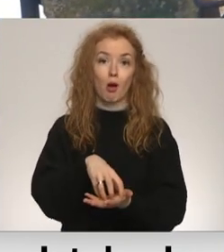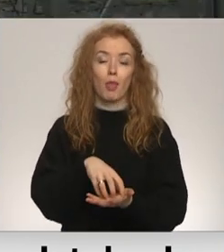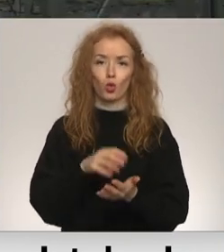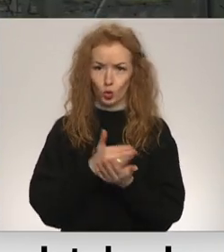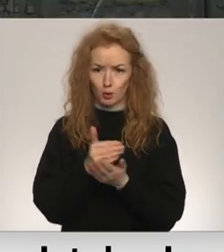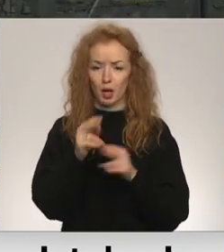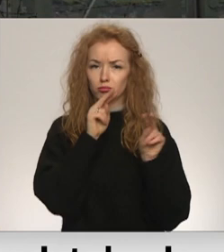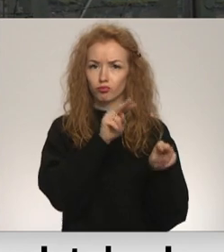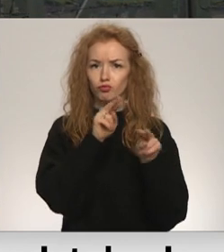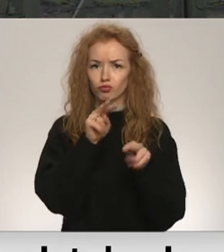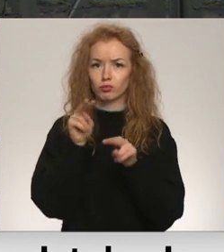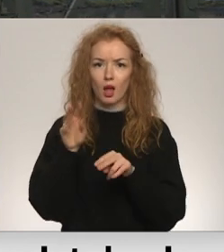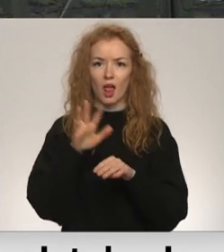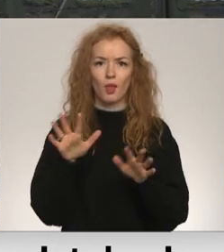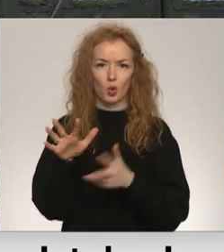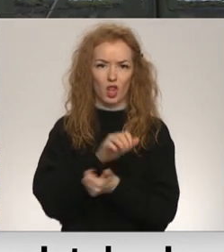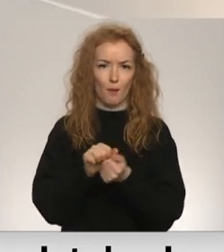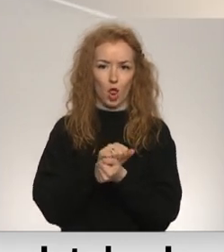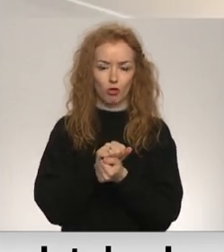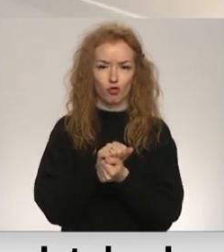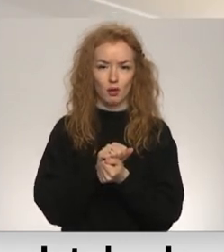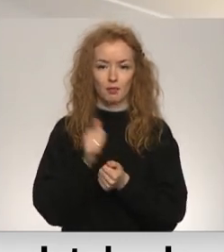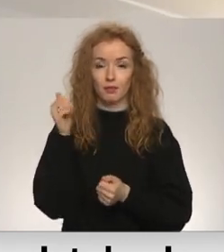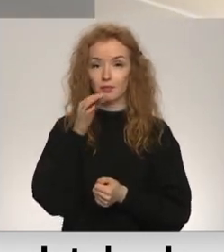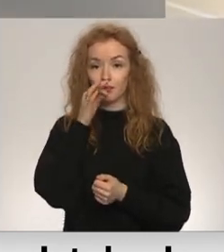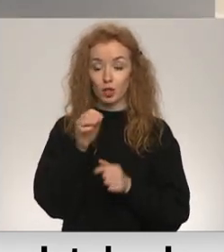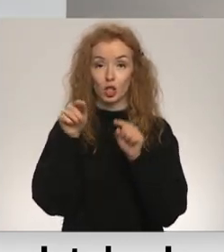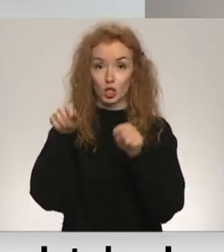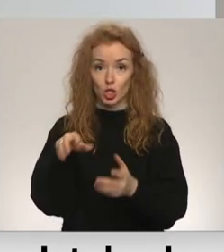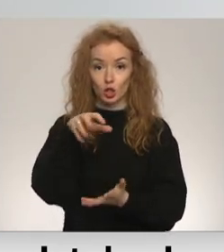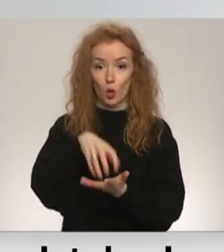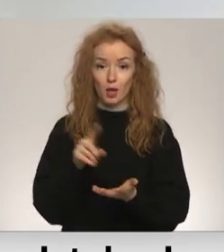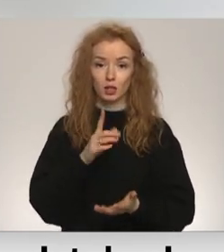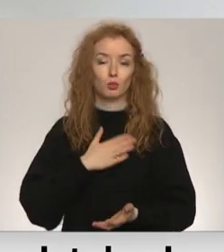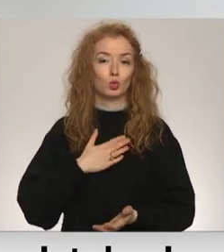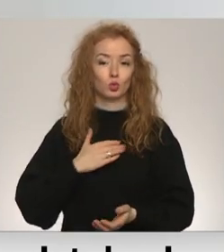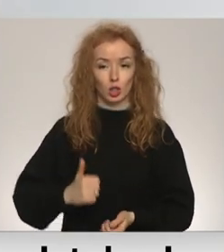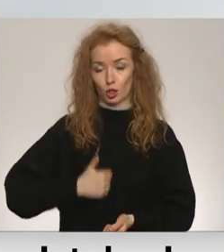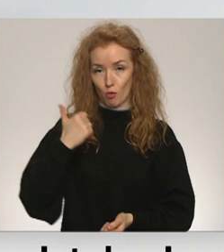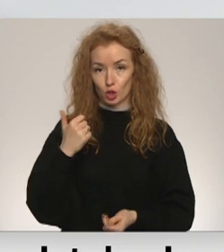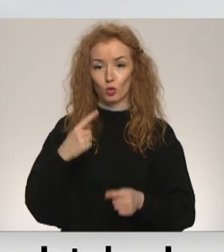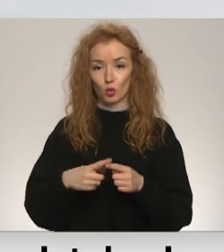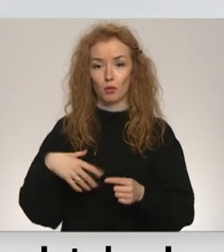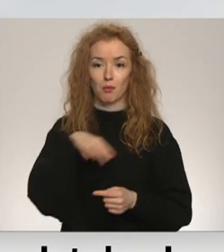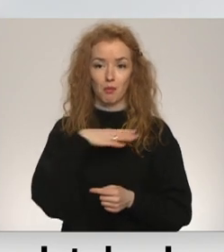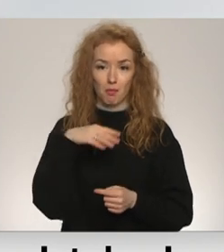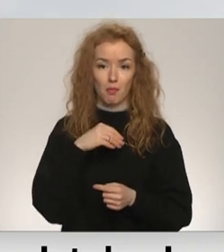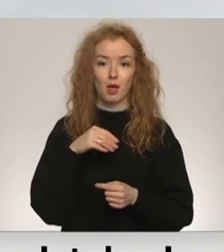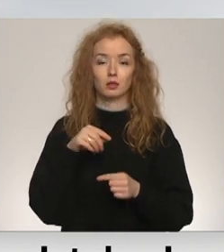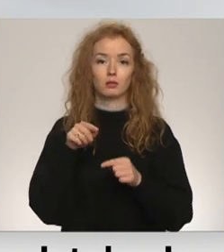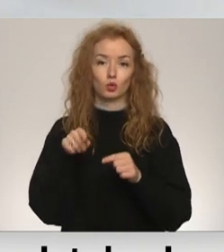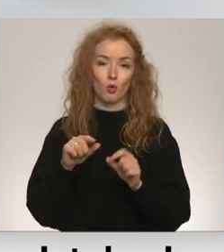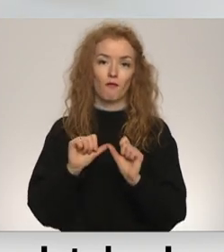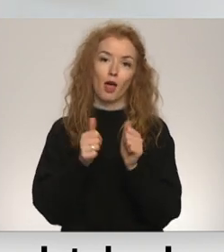apsargāt, lai nepieļaut tā izdemolēšanu. Bāgo ielā ir mūsu īpašums, tas, nu, faktiski mēs to veidsim